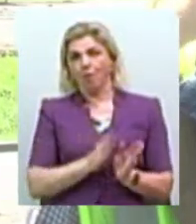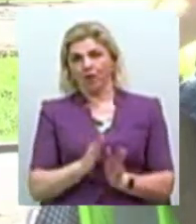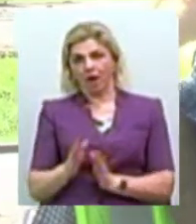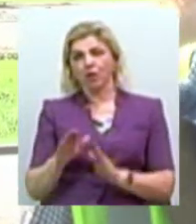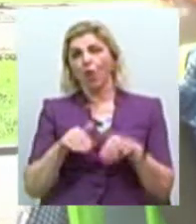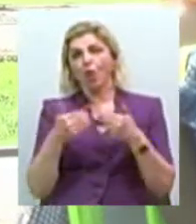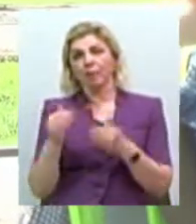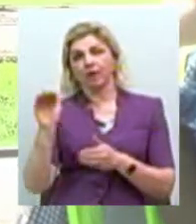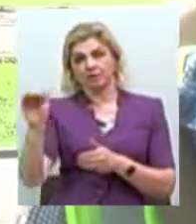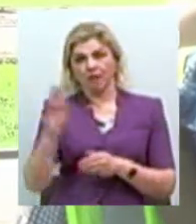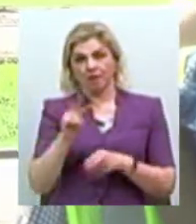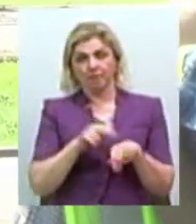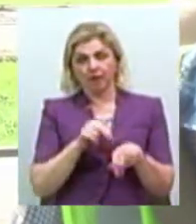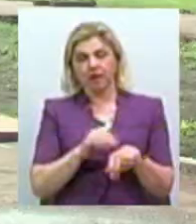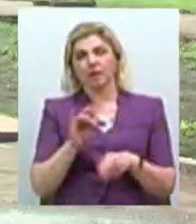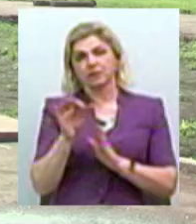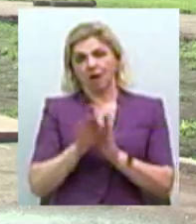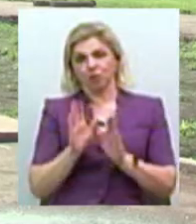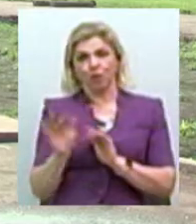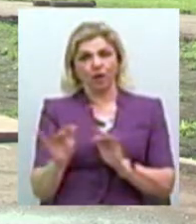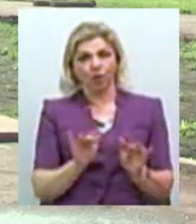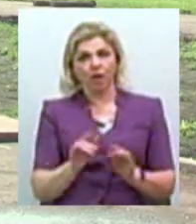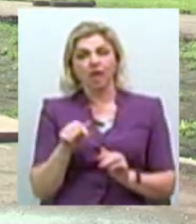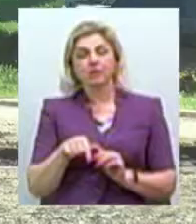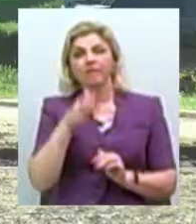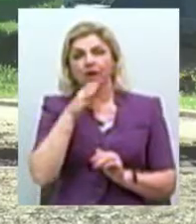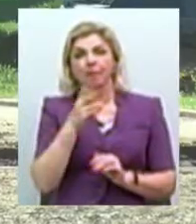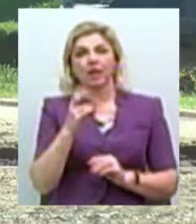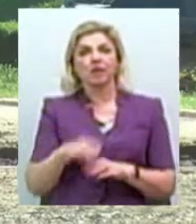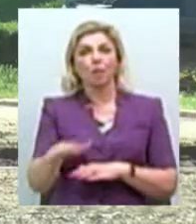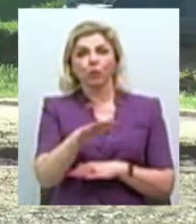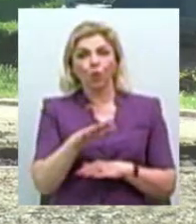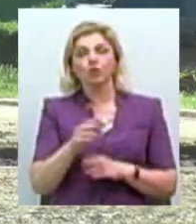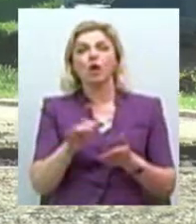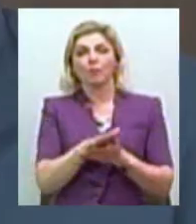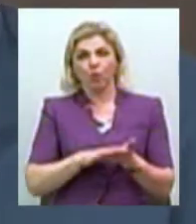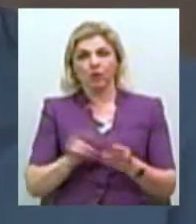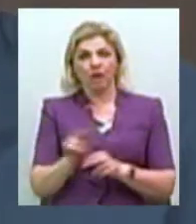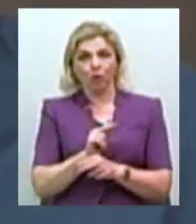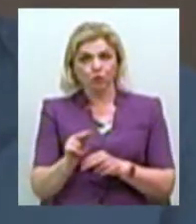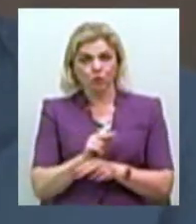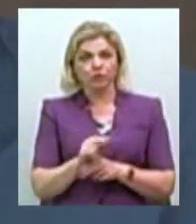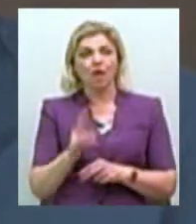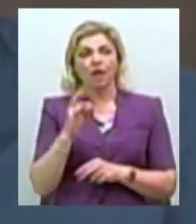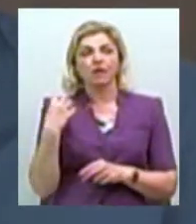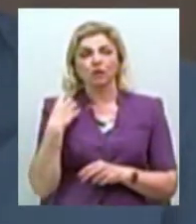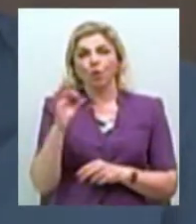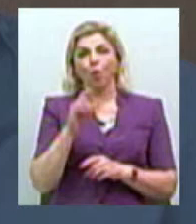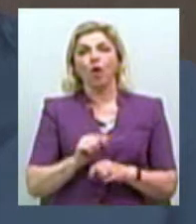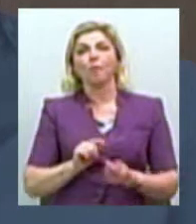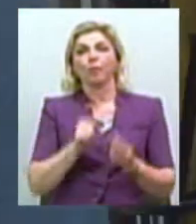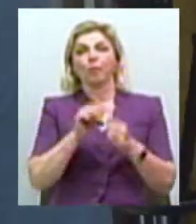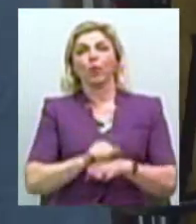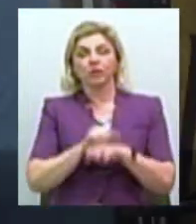цей час на площі Соборній триває реконструкція. Начальник будівельного майданчика про акцію протесту говорить